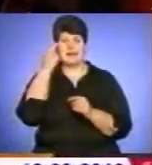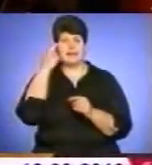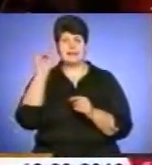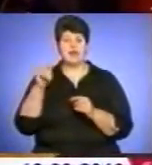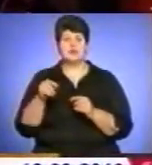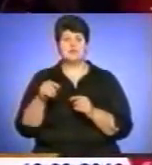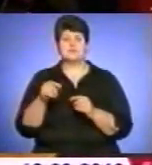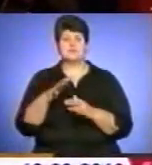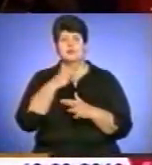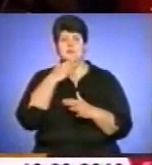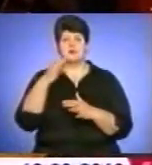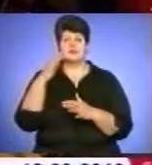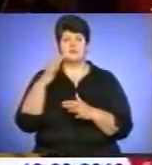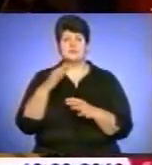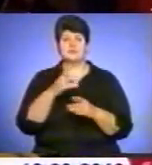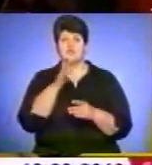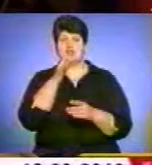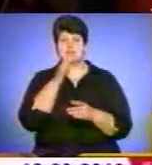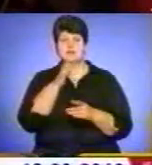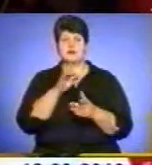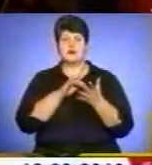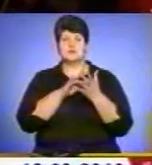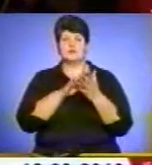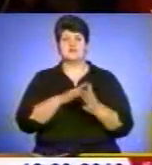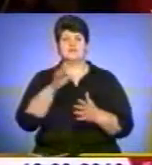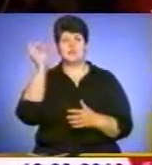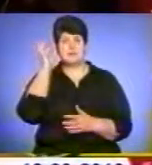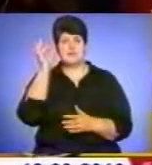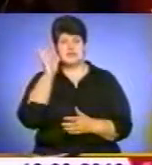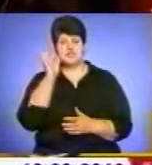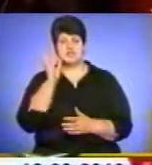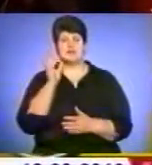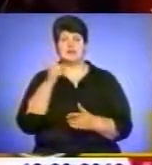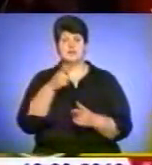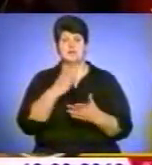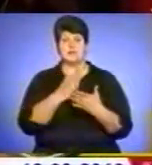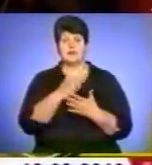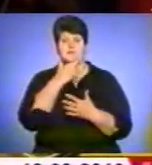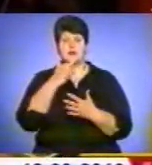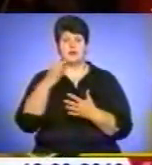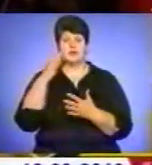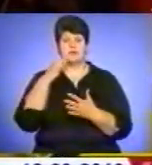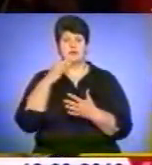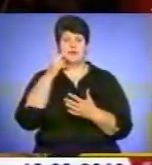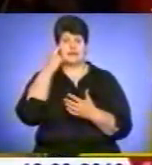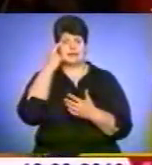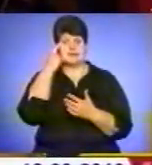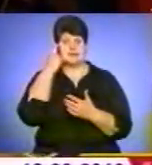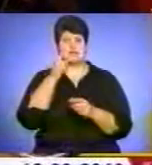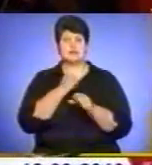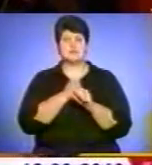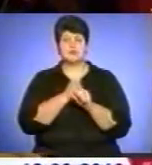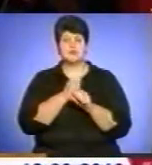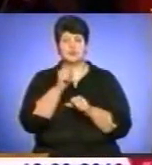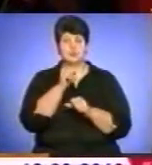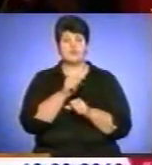одних з гастролей в Німеччині, а в Німеччині багато є китайських, які працюють там, прямо в концертному